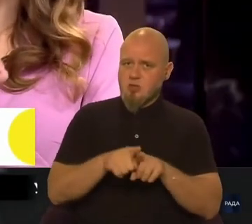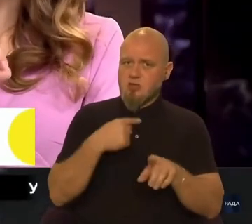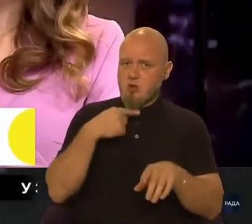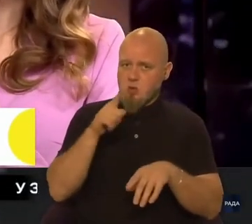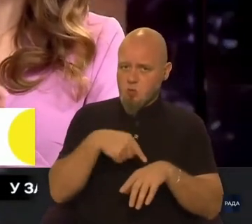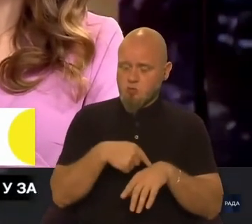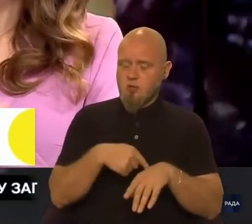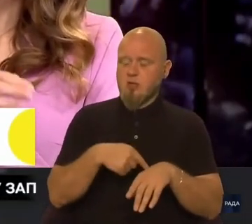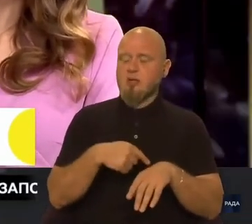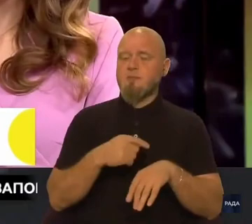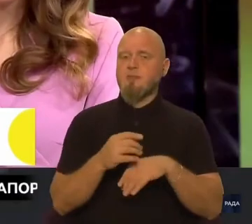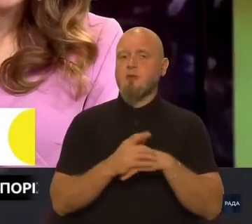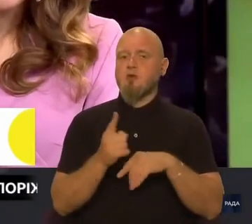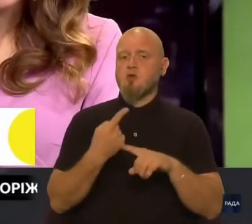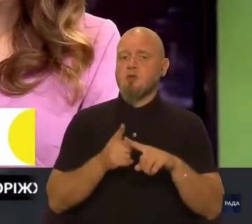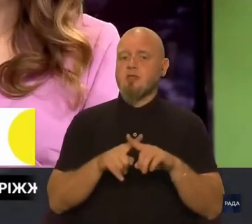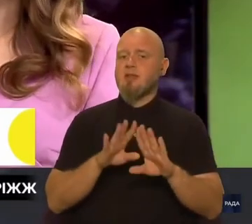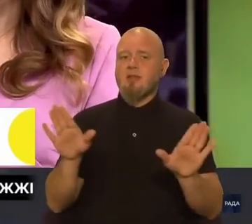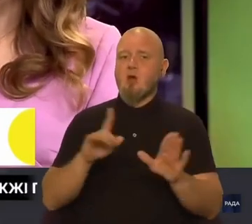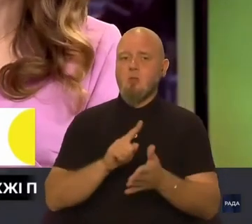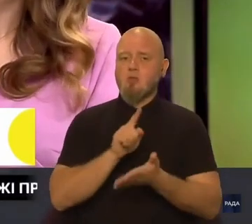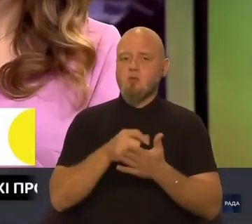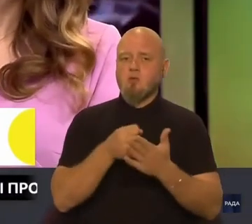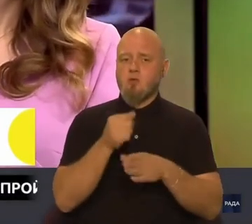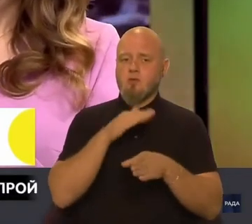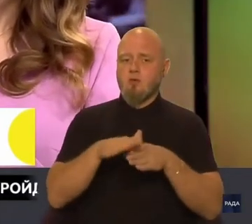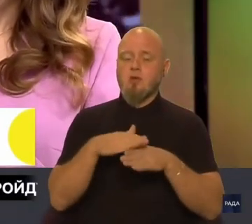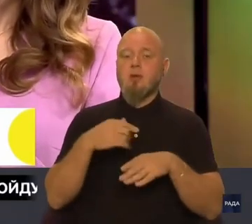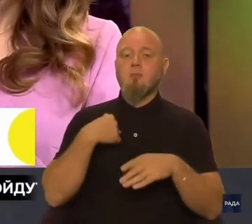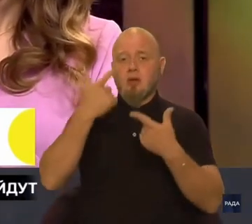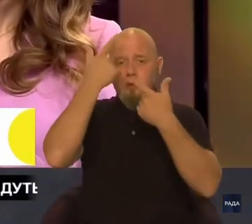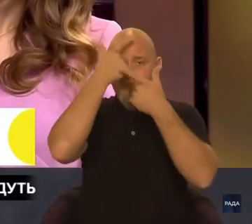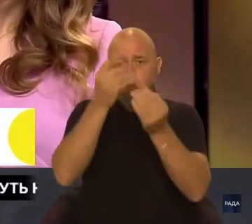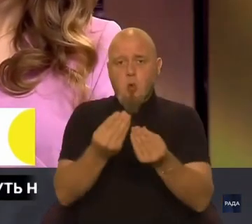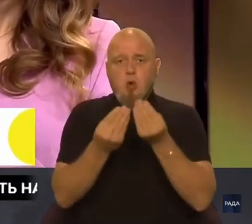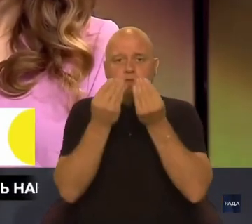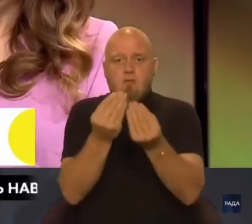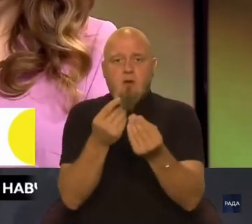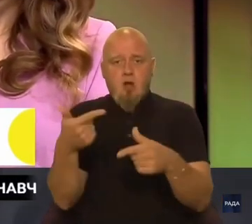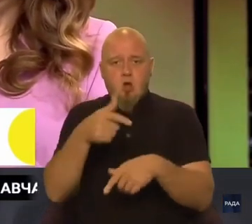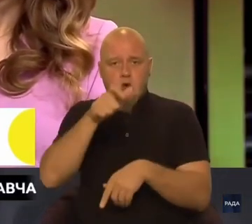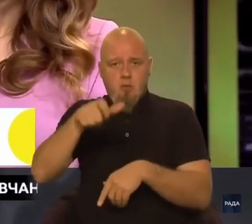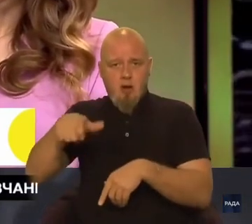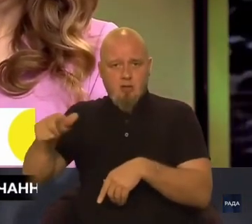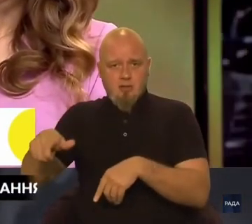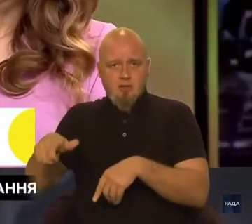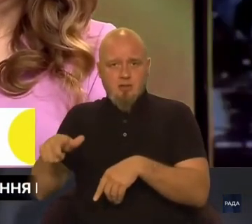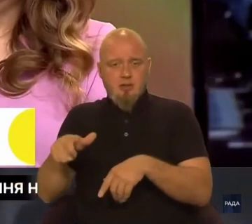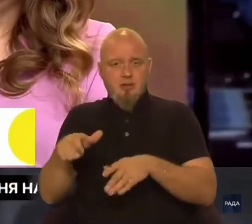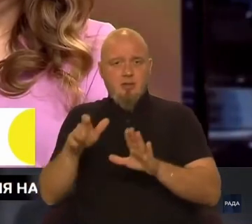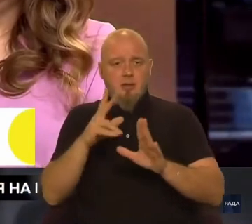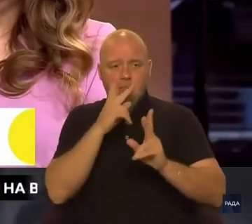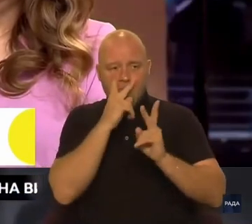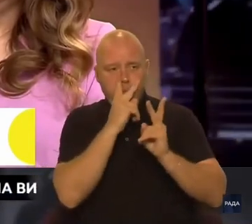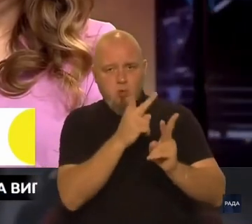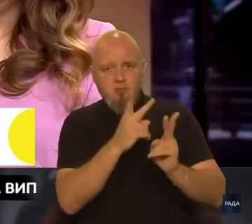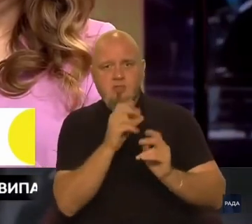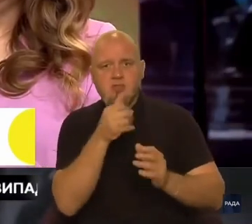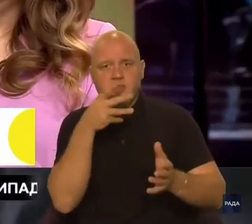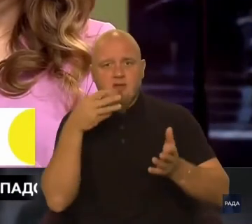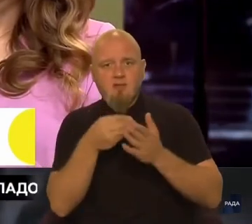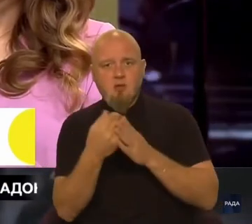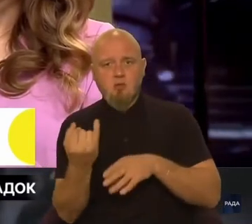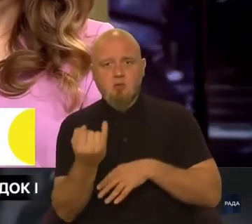наголошували, що це не обов'язково доволіло. Ми рекомендували громаді подивитися на